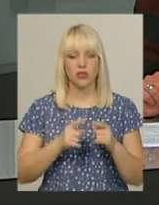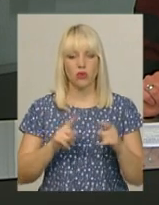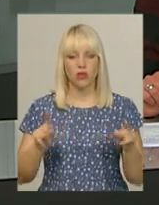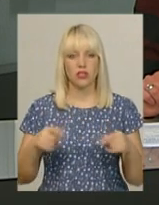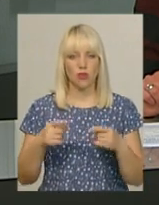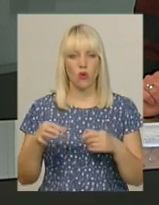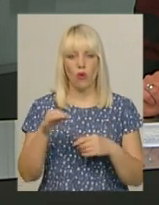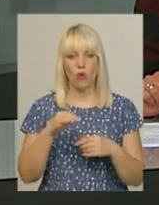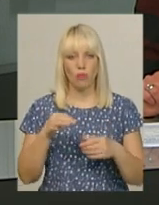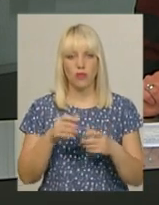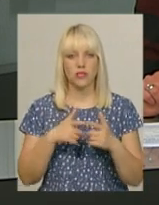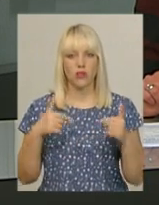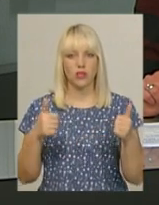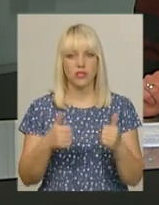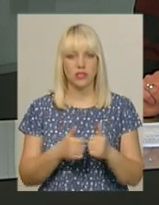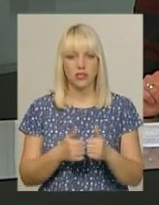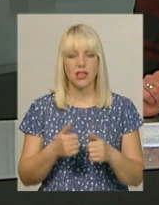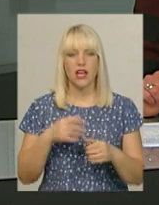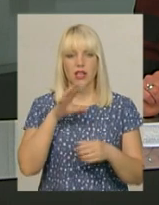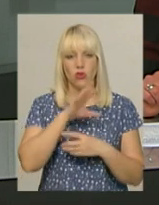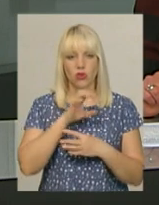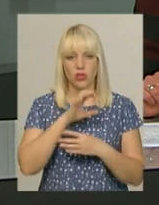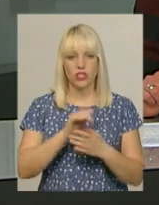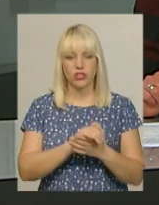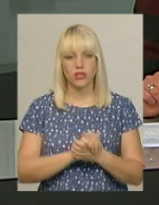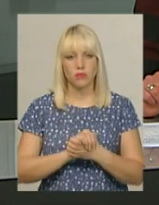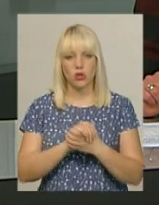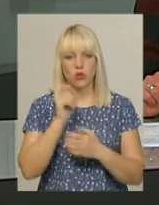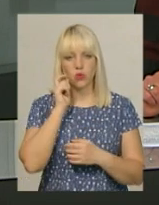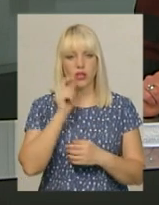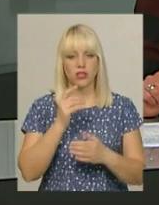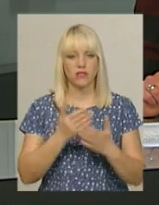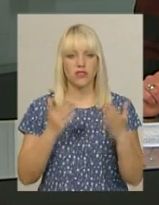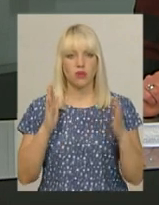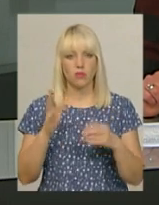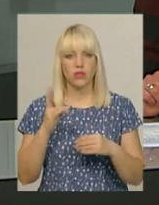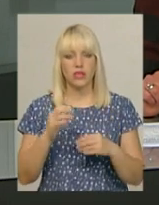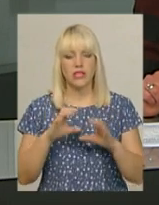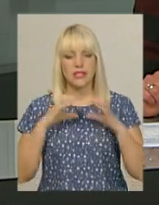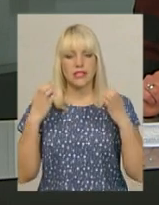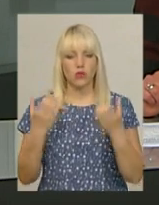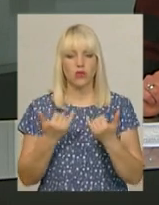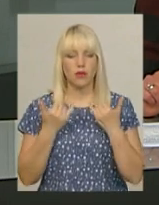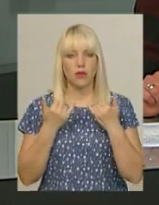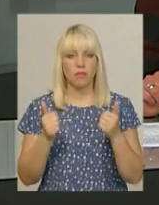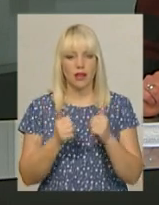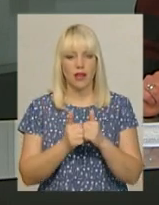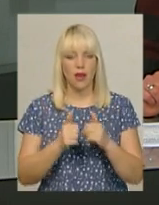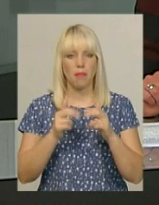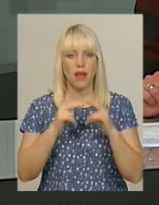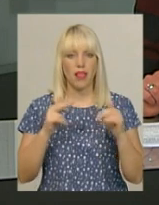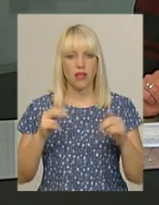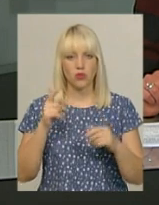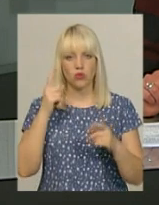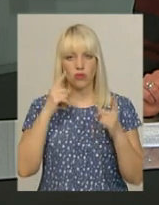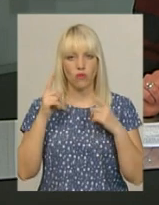Всеукраїнської громадської організації «Кінологічна спілка України». Виставки відбудуться на стадіоні біля Паласу творчості дітей та юнацтва на